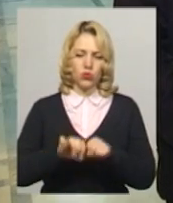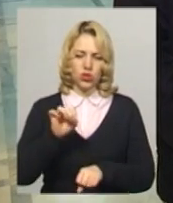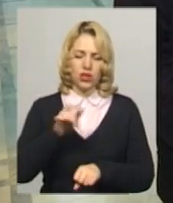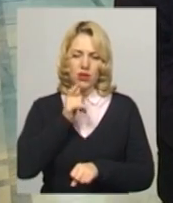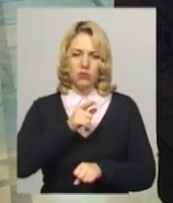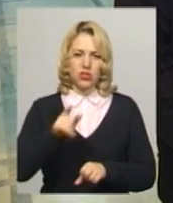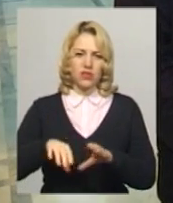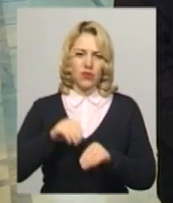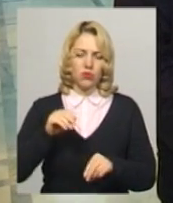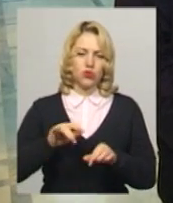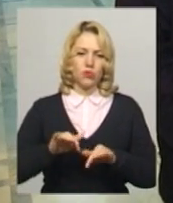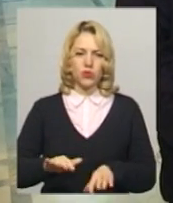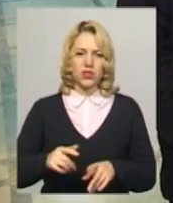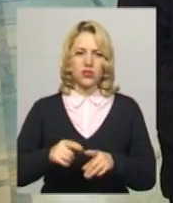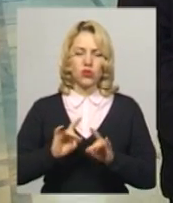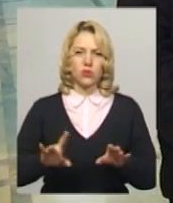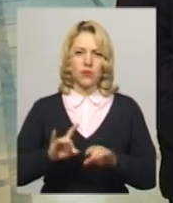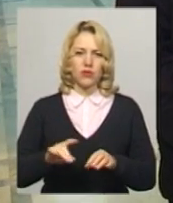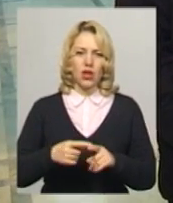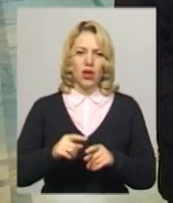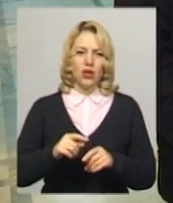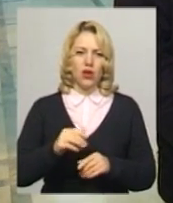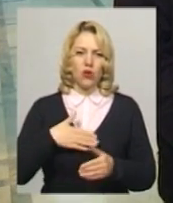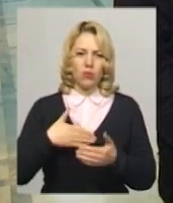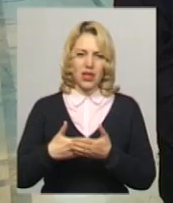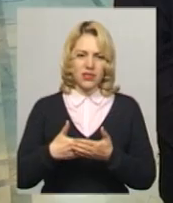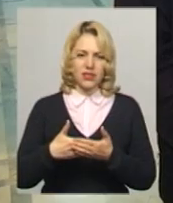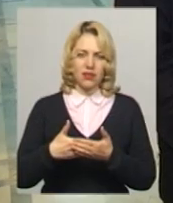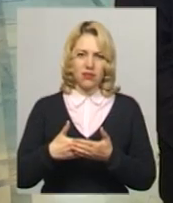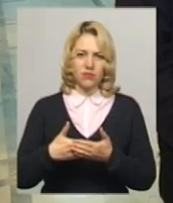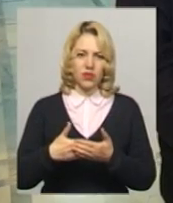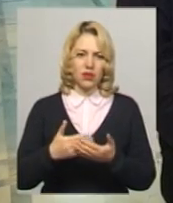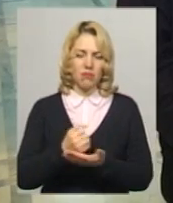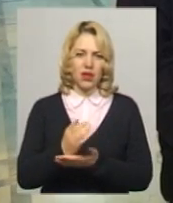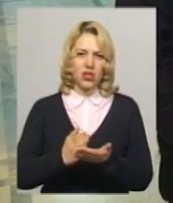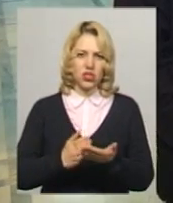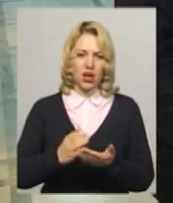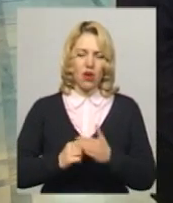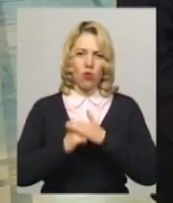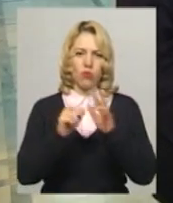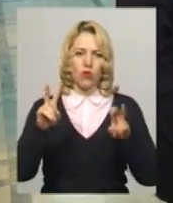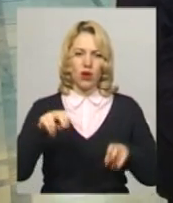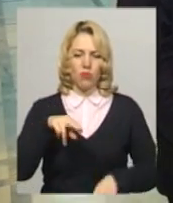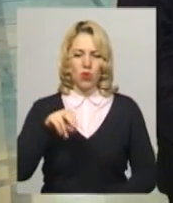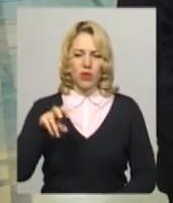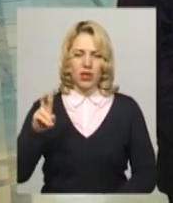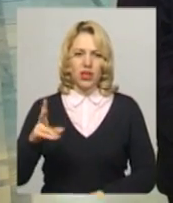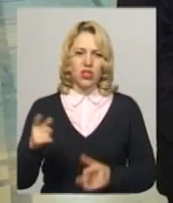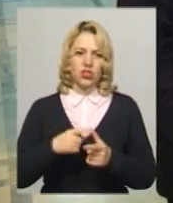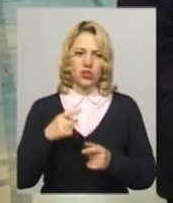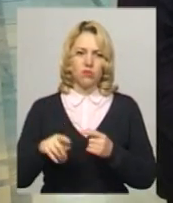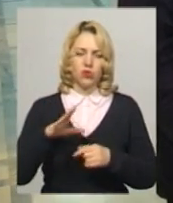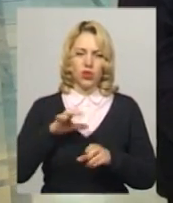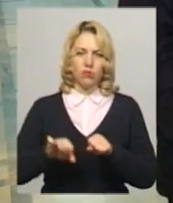час виборчого процесу на Хмельниччині розповість координатор громадянської мережі опори Хмельницької області Андрій Попик. Пане Андрію, скажіть, будь ласка, чи були